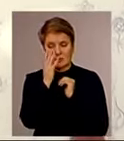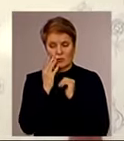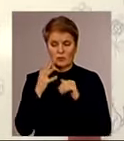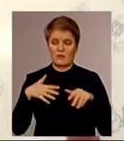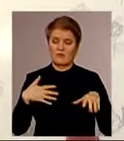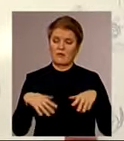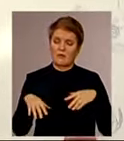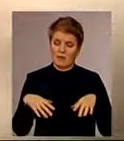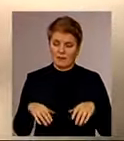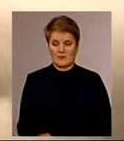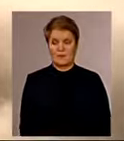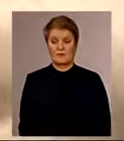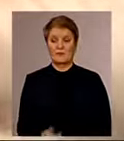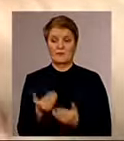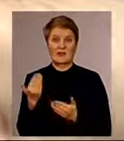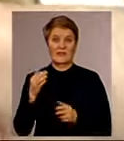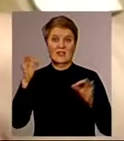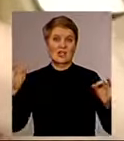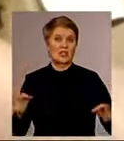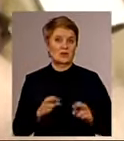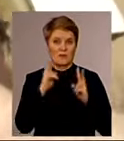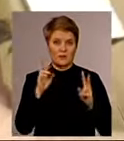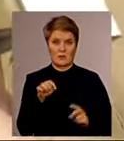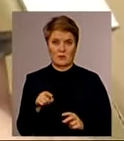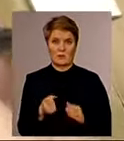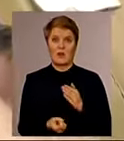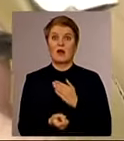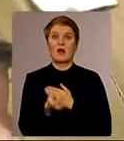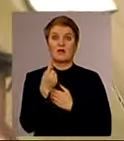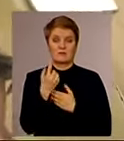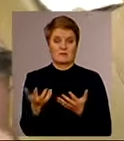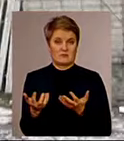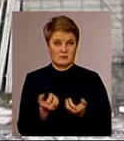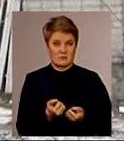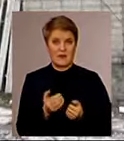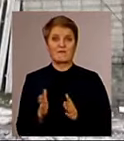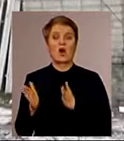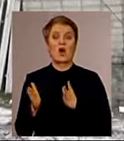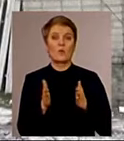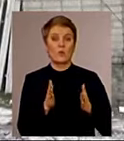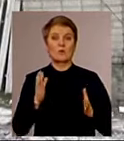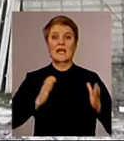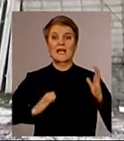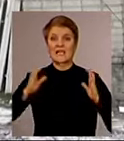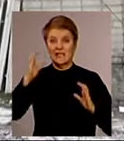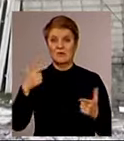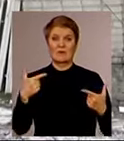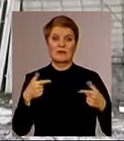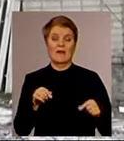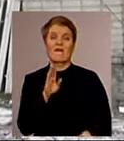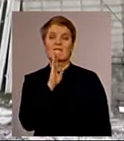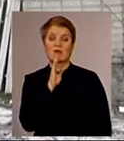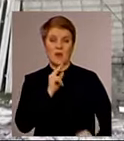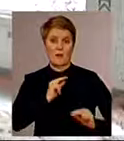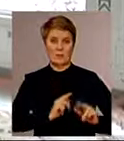донедавна про каже Нів Ксенія майже нічого не знала. Рукокрилі потрапили до жінки випадково. В гуртожитку інституту, вона працює, розпочали